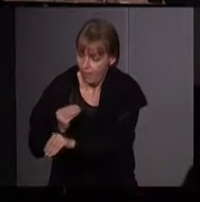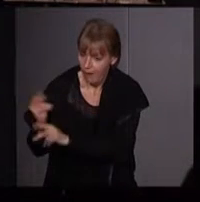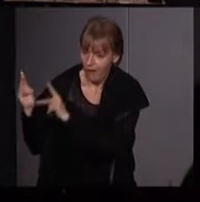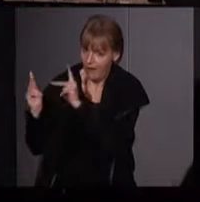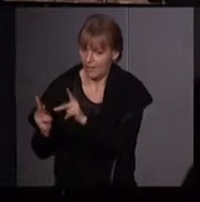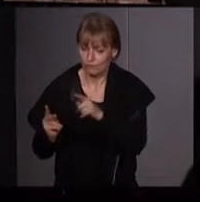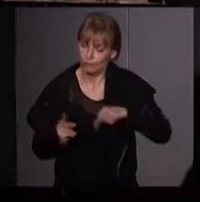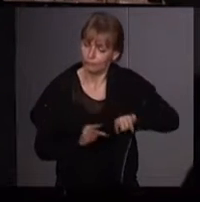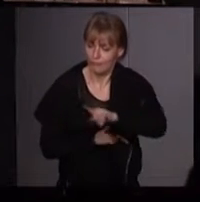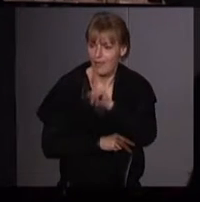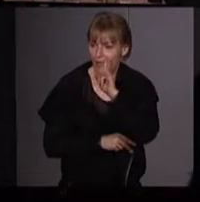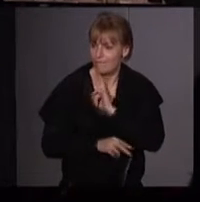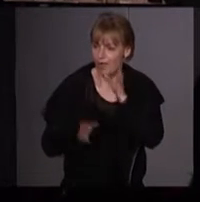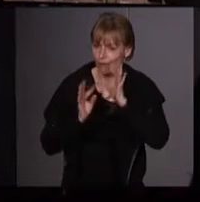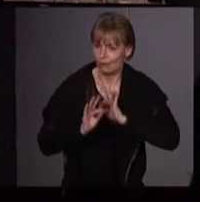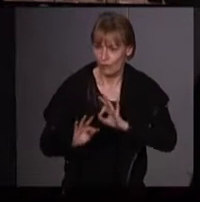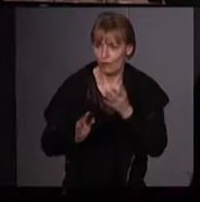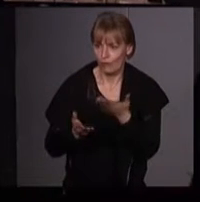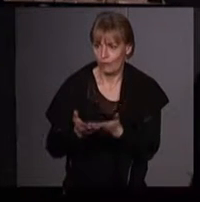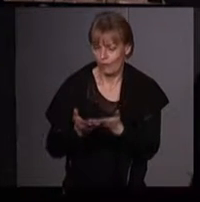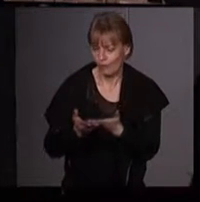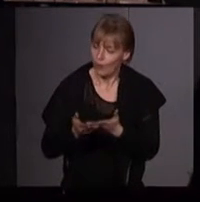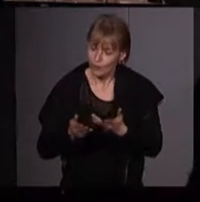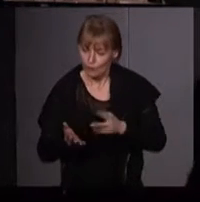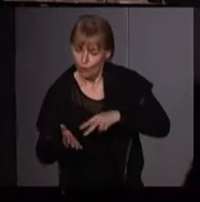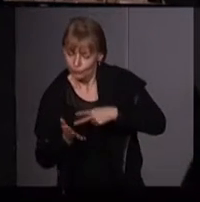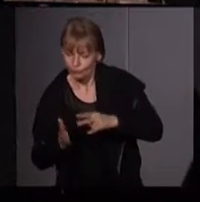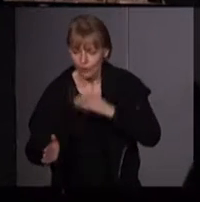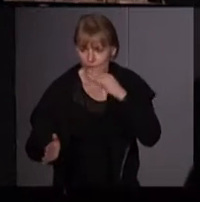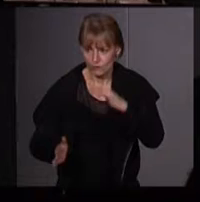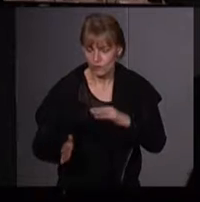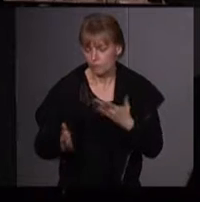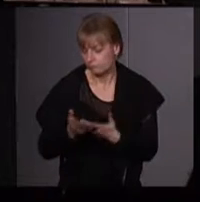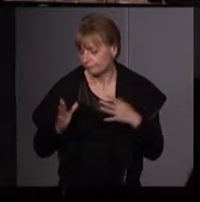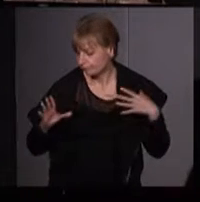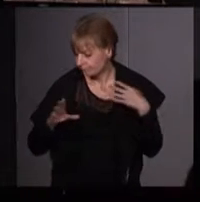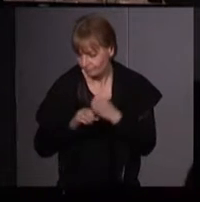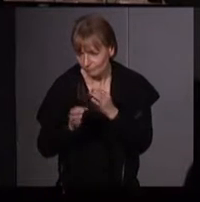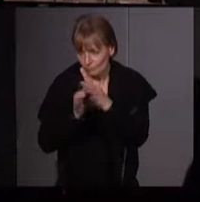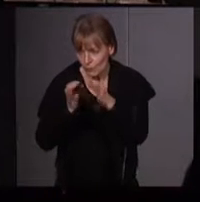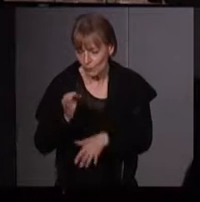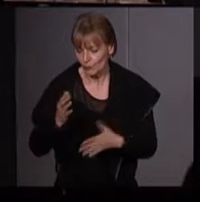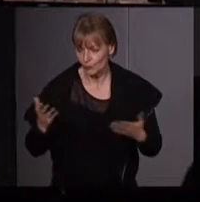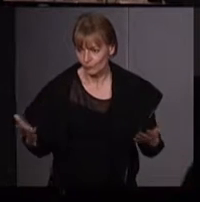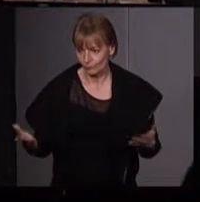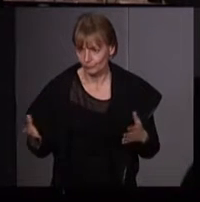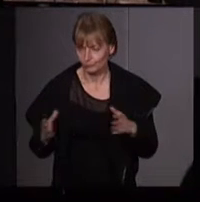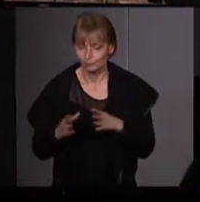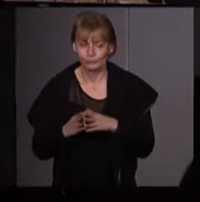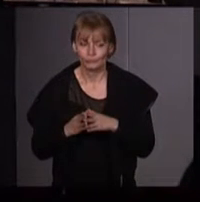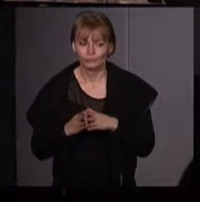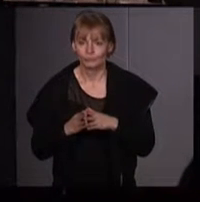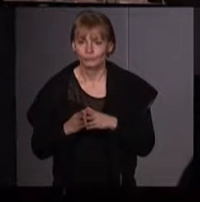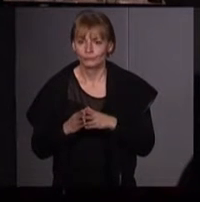ont eu pleinement le temps de faire leur rituel. Alors pour conclure, juste ce petit mot,